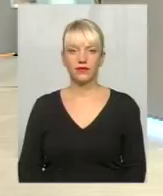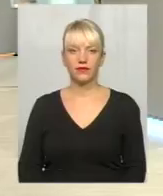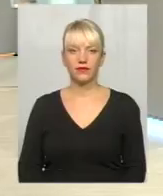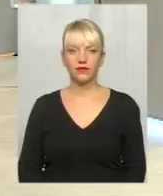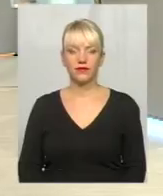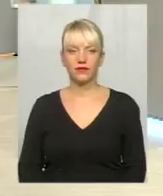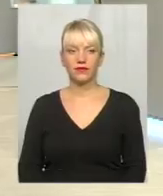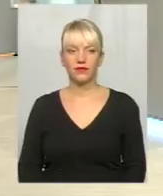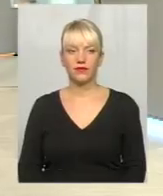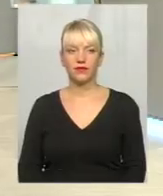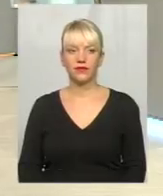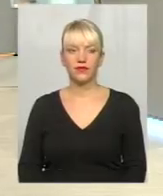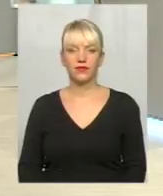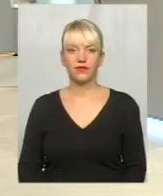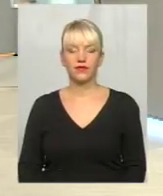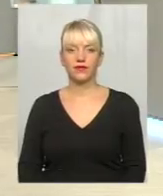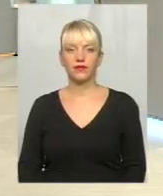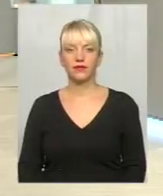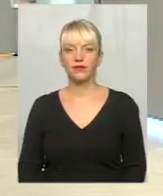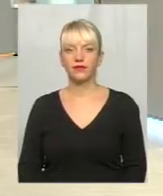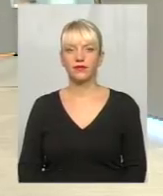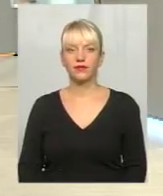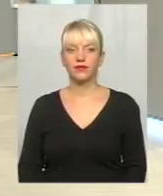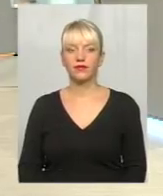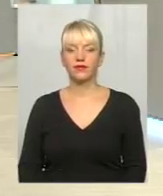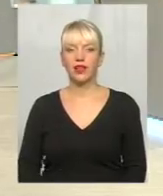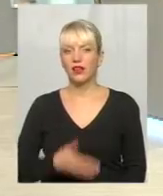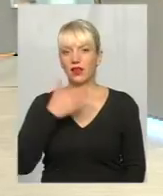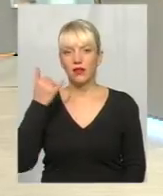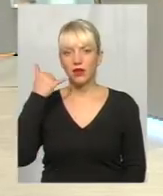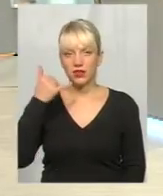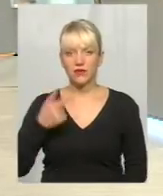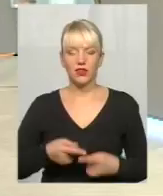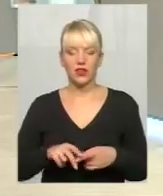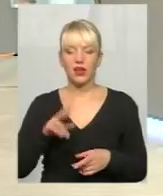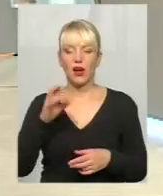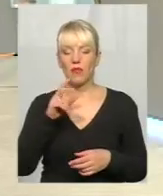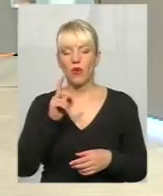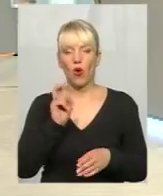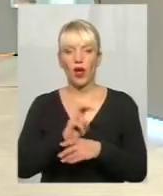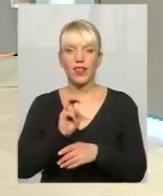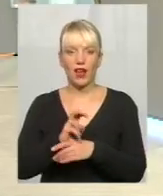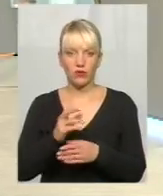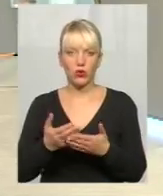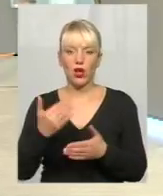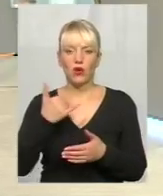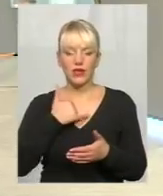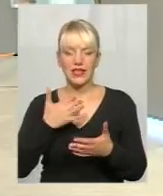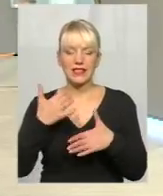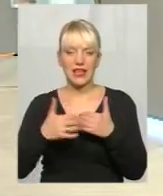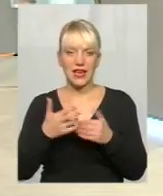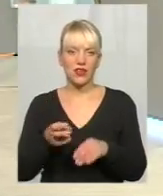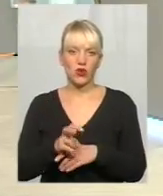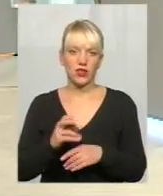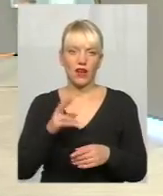Немає, зірвався дзвіночок, дякую. Тож, ще раз, про людей, тепер про явку. Все ж таки, от у нас середня явка на цих виборах в ОТГ